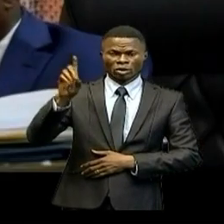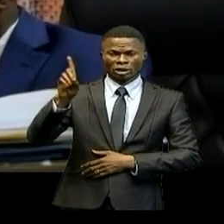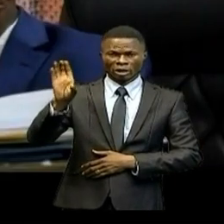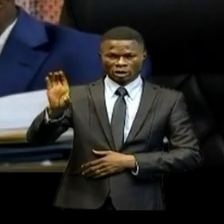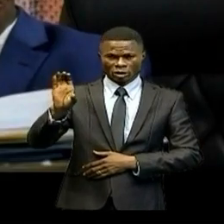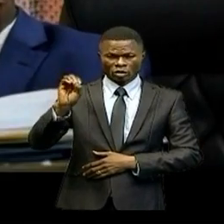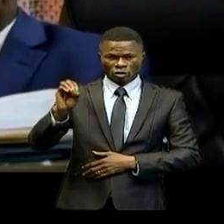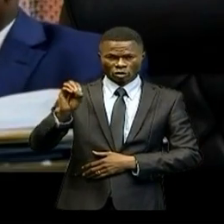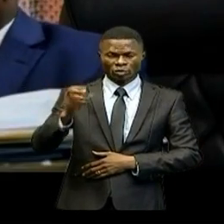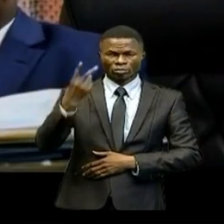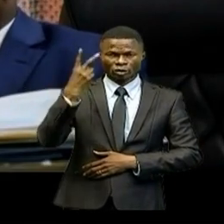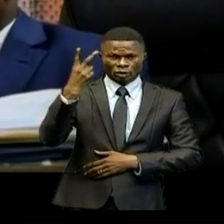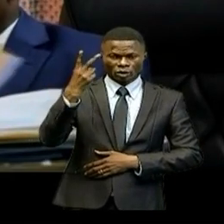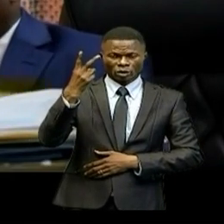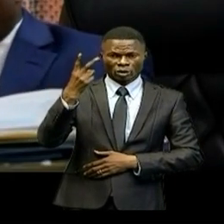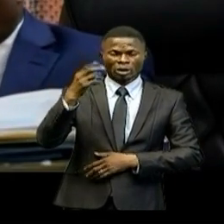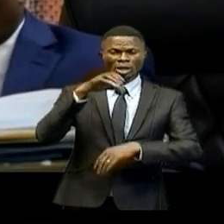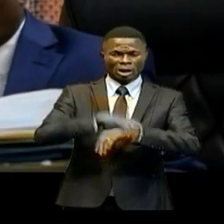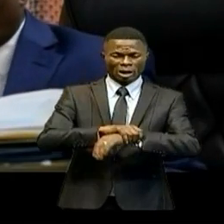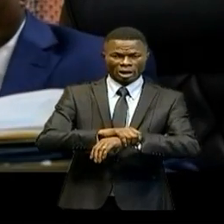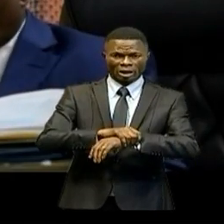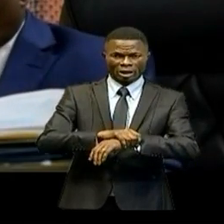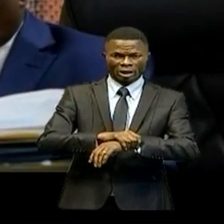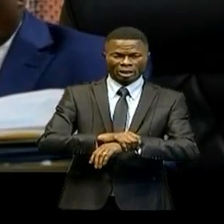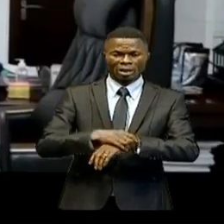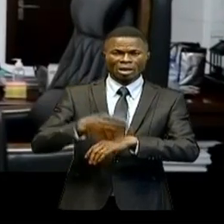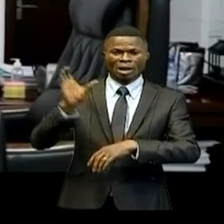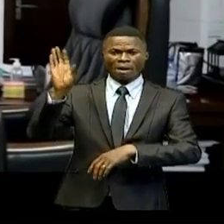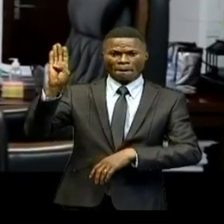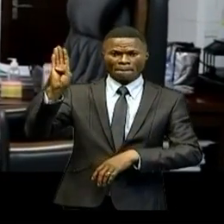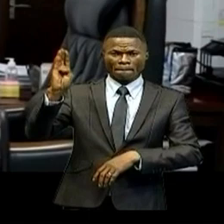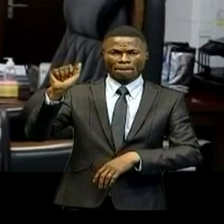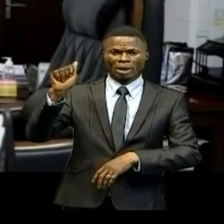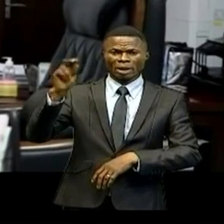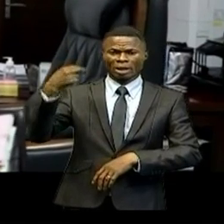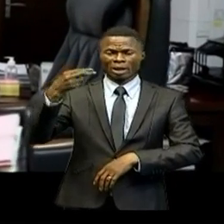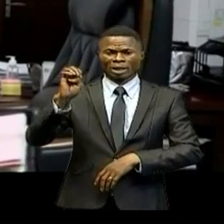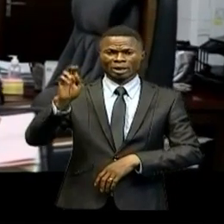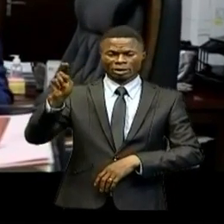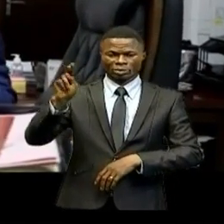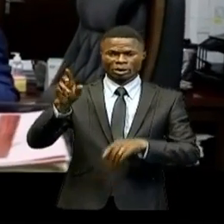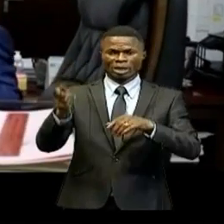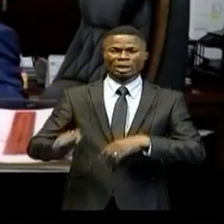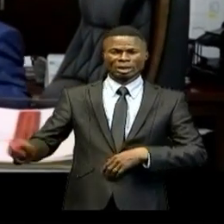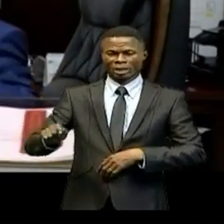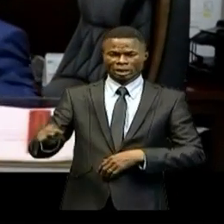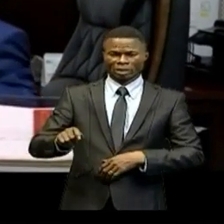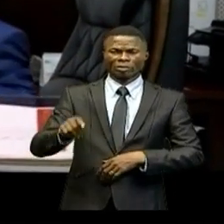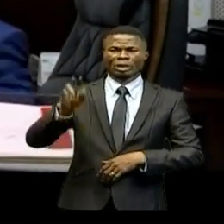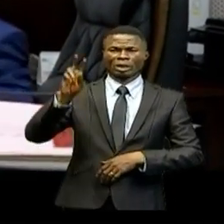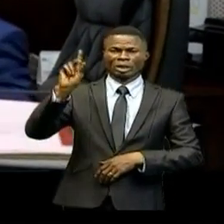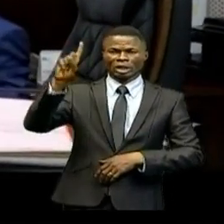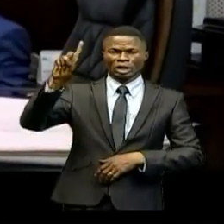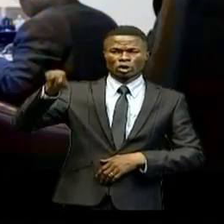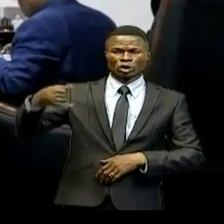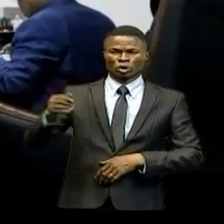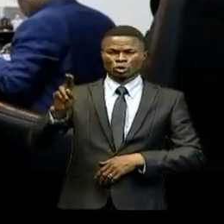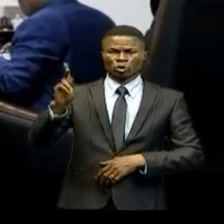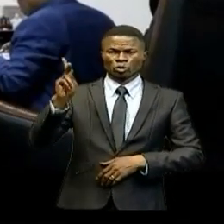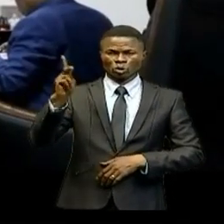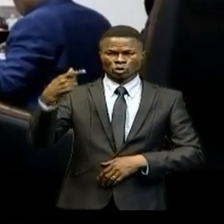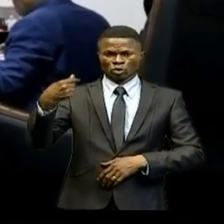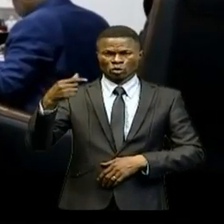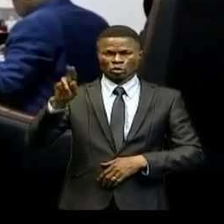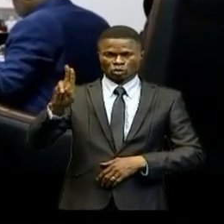dont deux ont été neutralisés en cheferie Bahéma, Bagourou en territoire d'Anjougou. Elle a rappelé